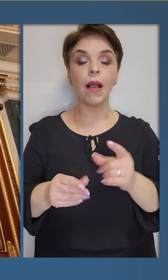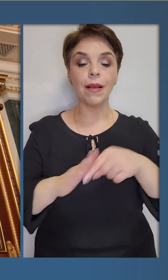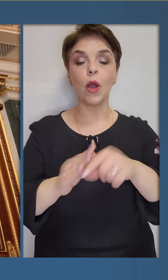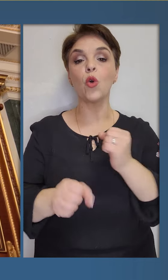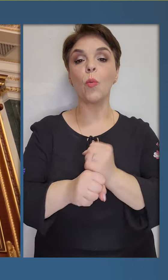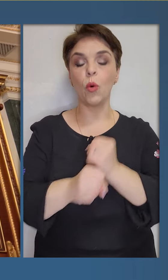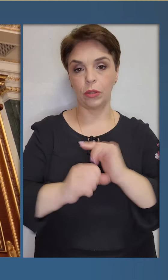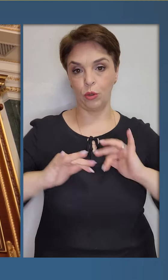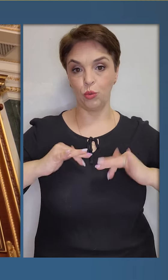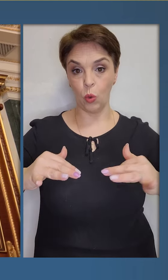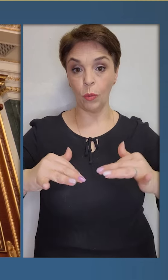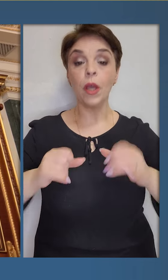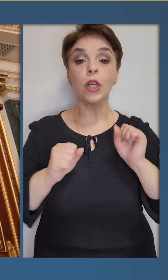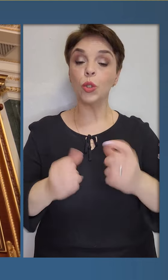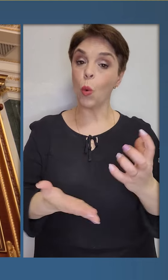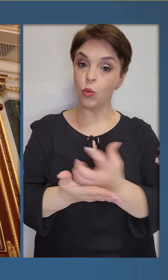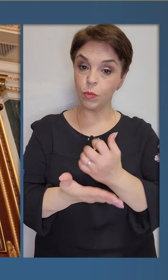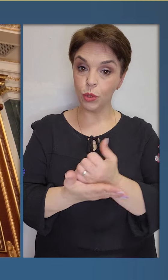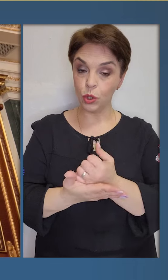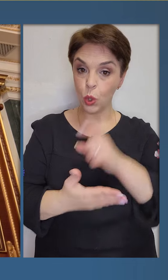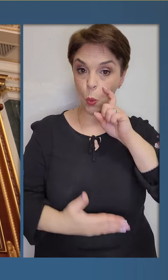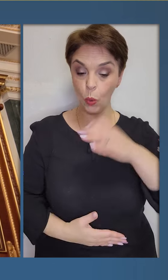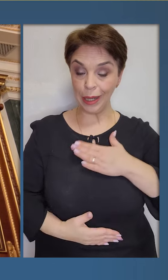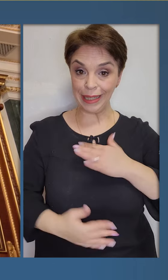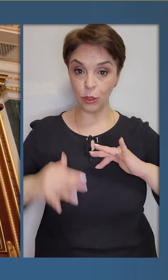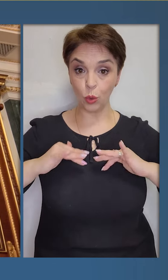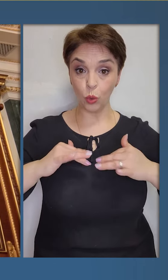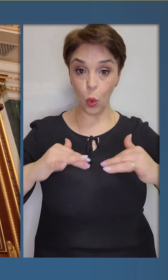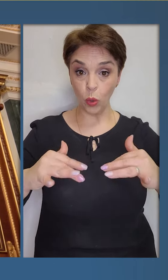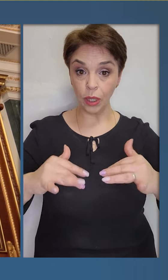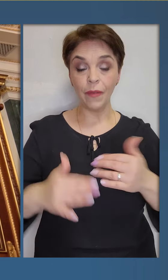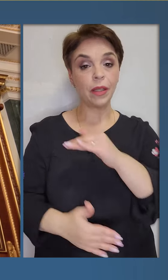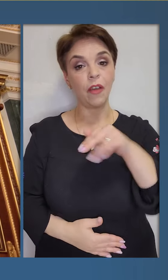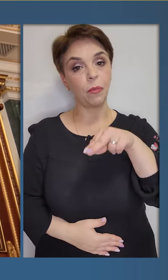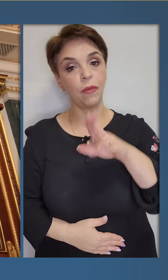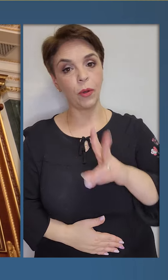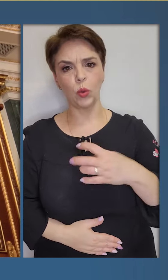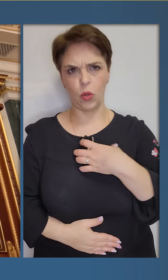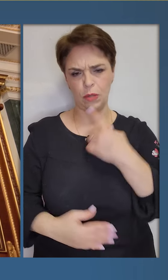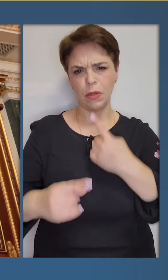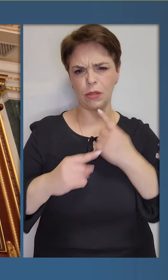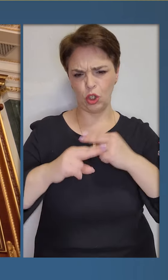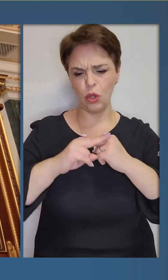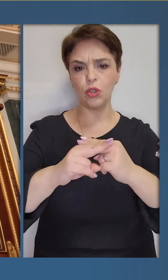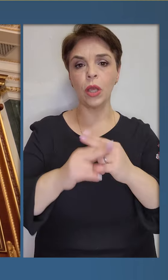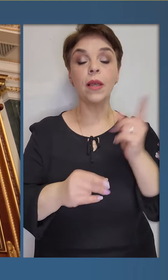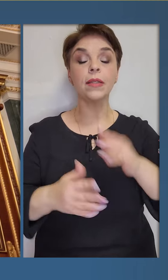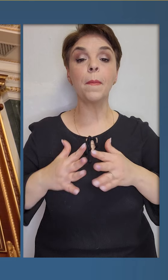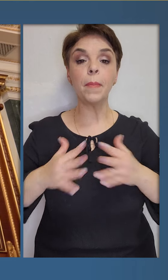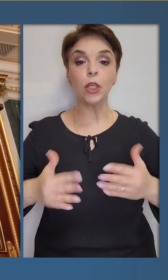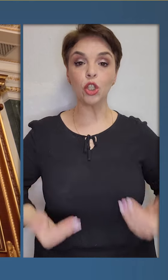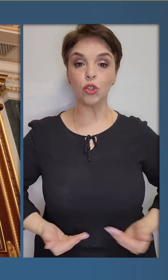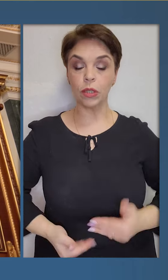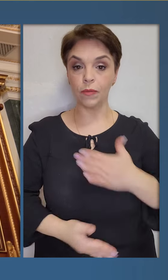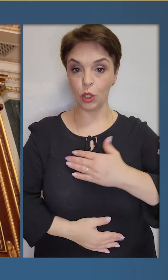роботи з дронами. Чим успішніше українські дрони, від ФПВ до стратегічних, тим більше життів